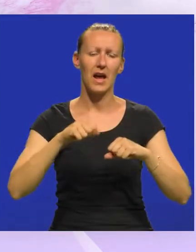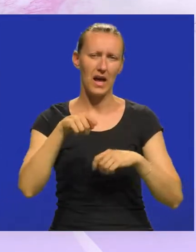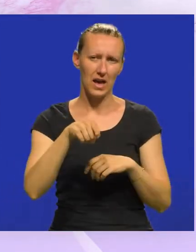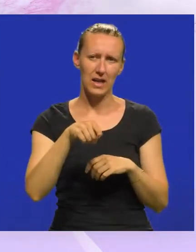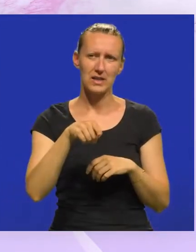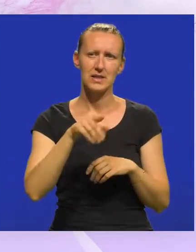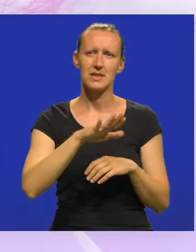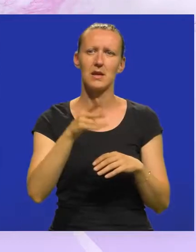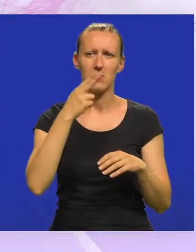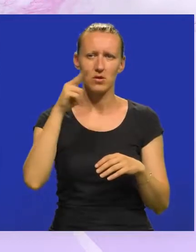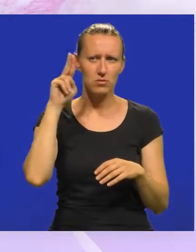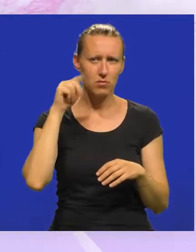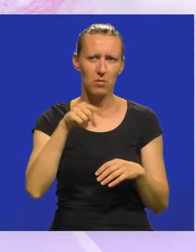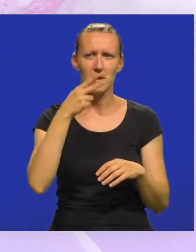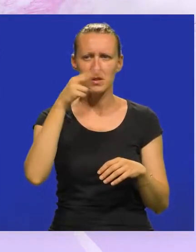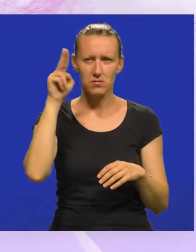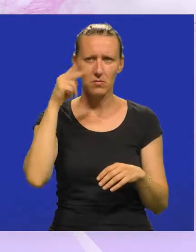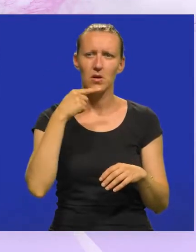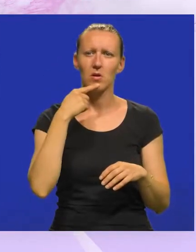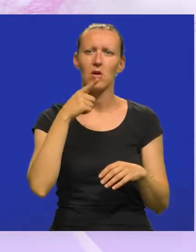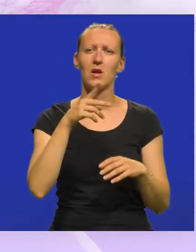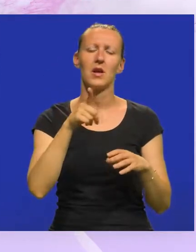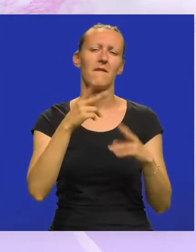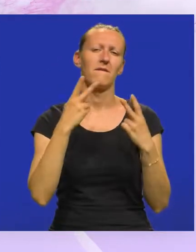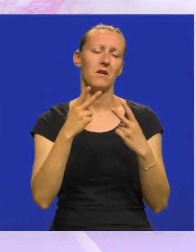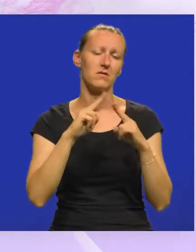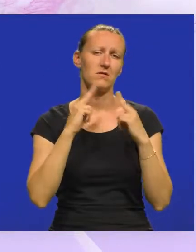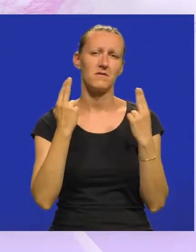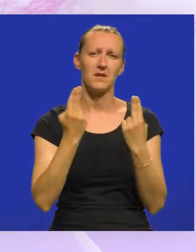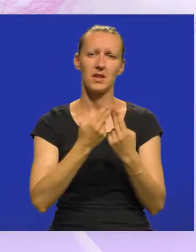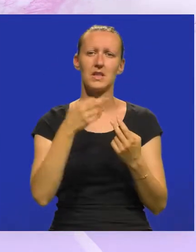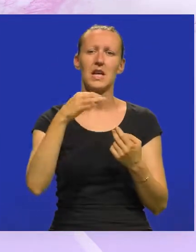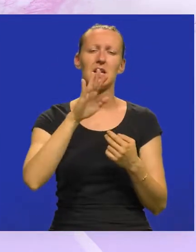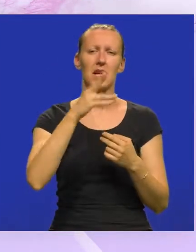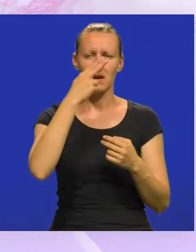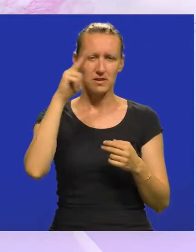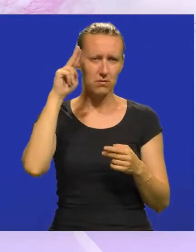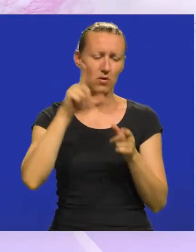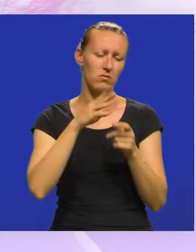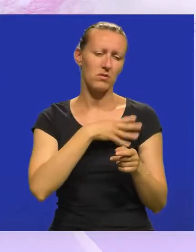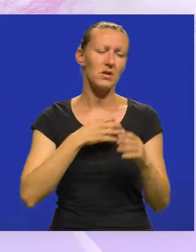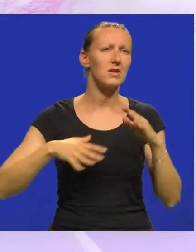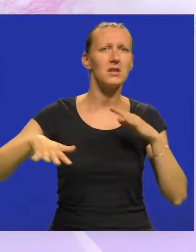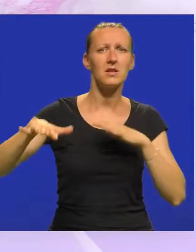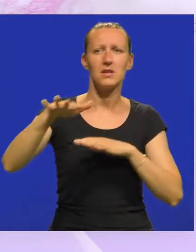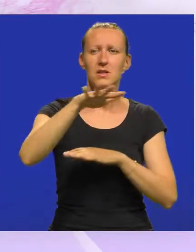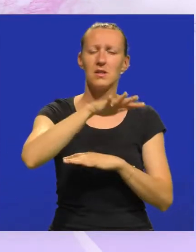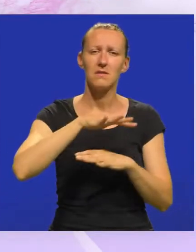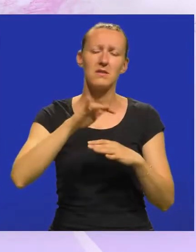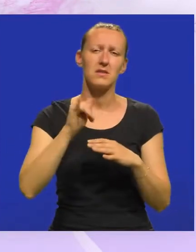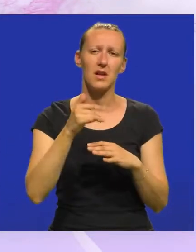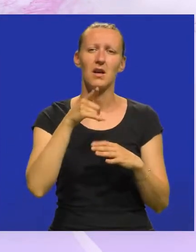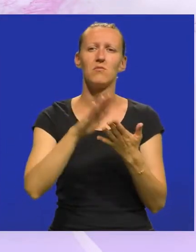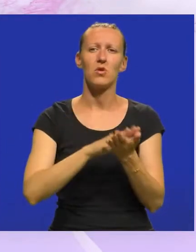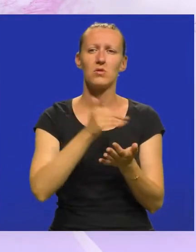zapravo samog spomenika, spomenik koji je spomenik nacionalnog znača, jedini takav spomenik u Republici Hrvatskoj, da